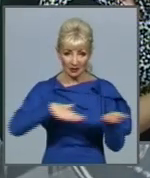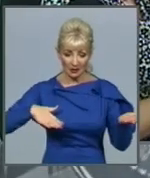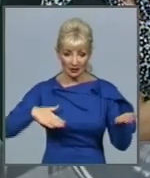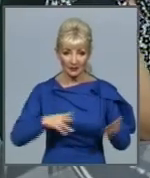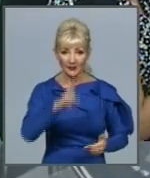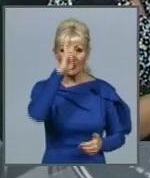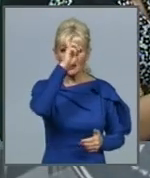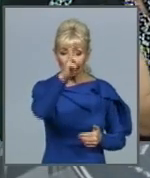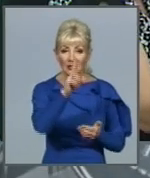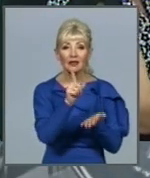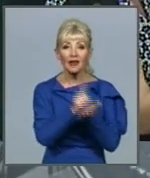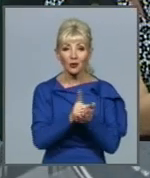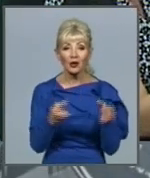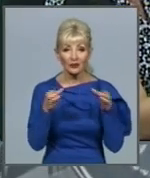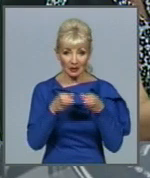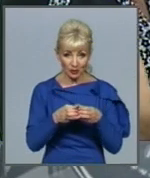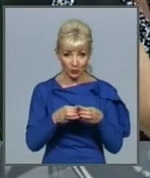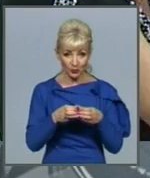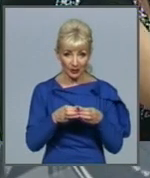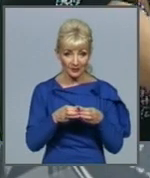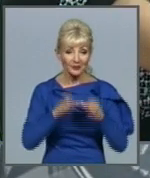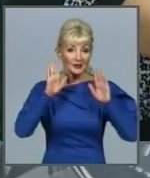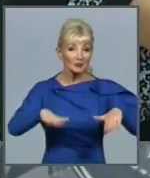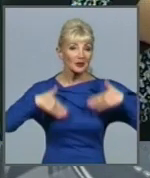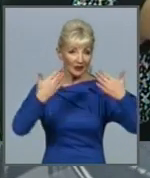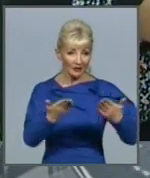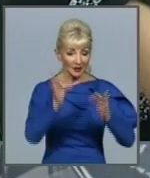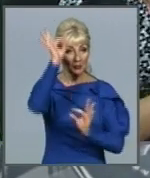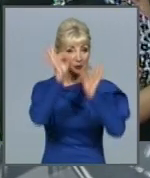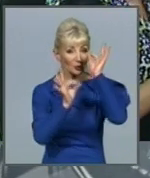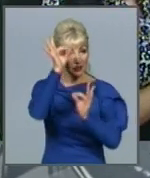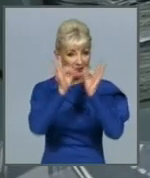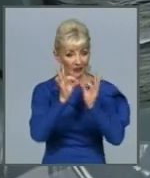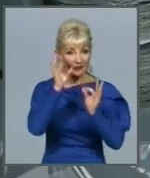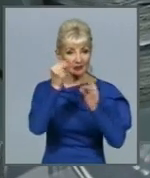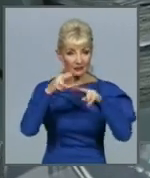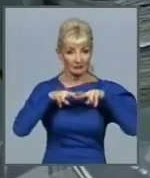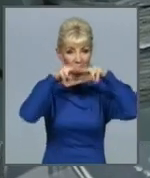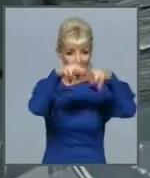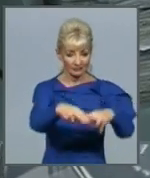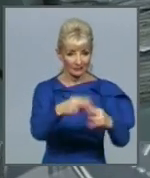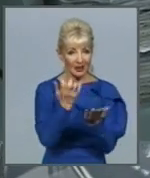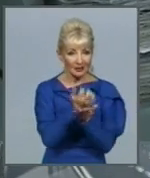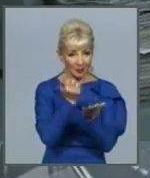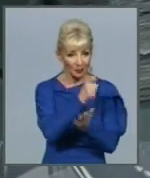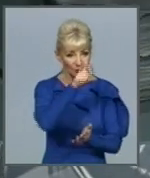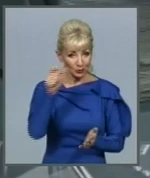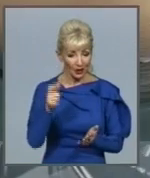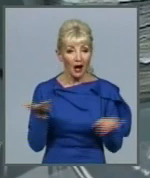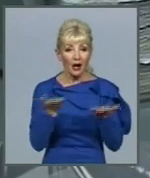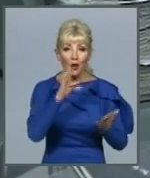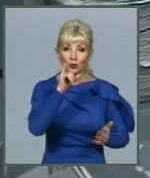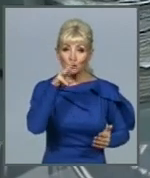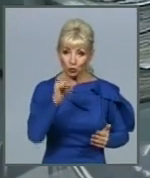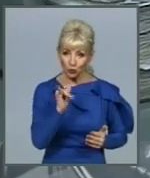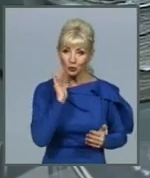Державна податкова служба пропонує брати відсоток з грошових переказів заробітчан. Проте, яку саме суму забиратимуть від доходів